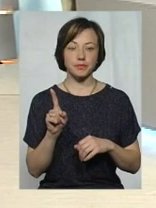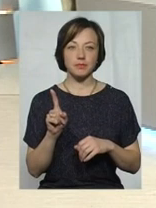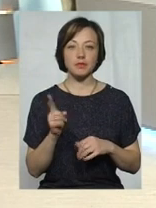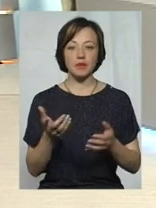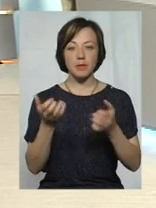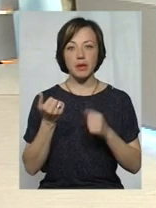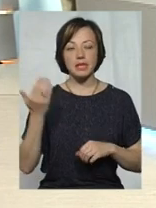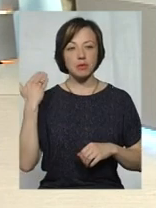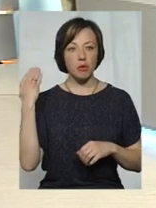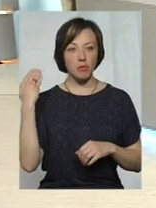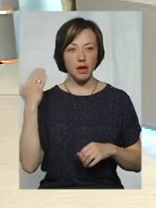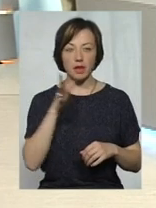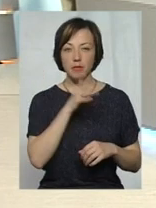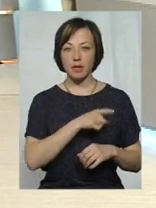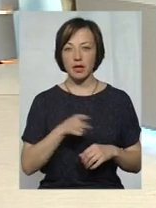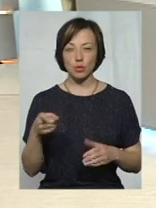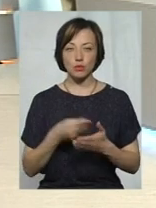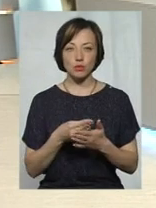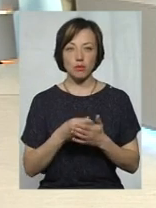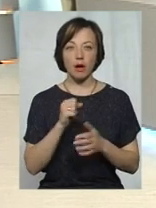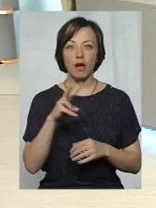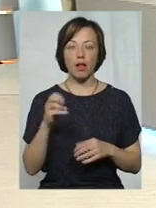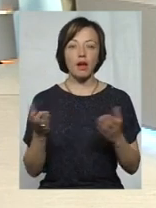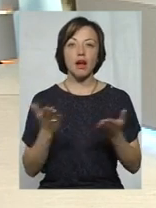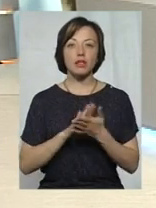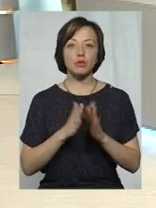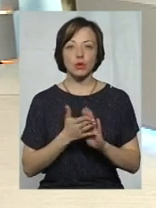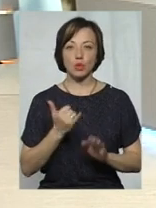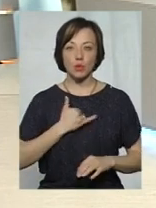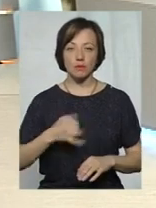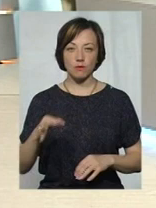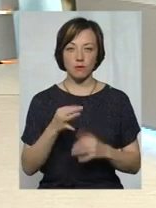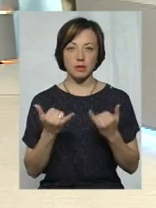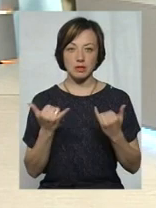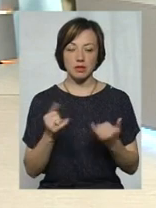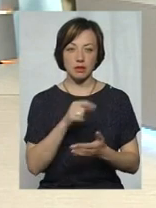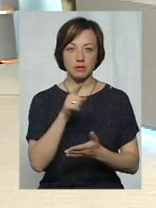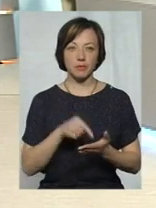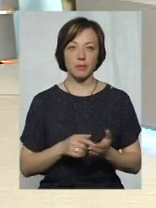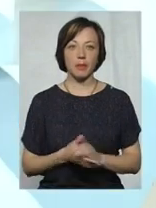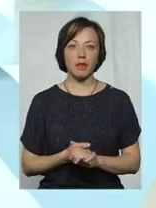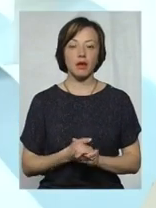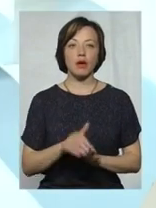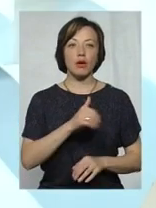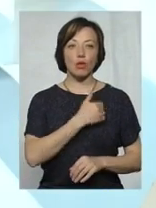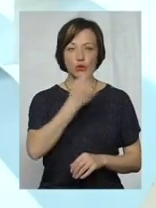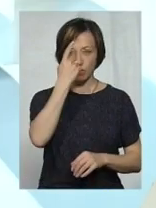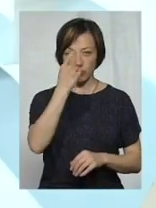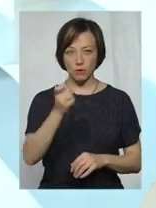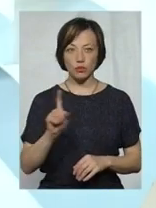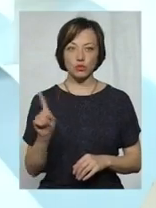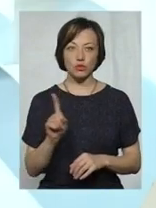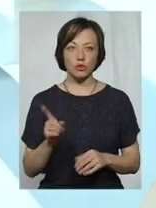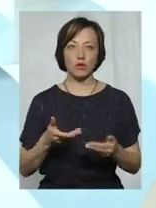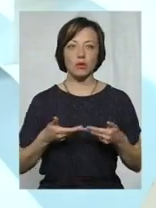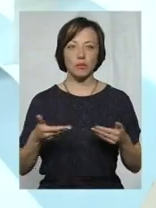попередній період сума, але разом з тим, яка ситуація в нас в області зараз? Насамперед, хочу повідомити, що ми